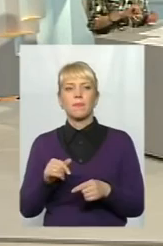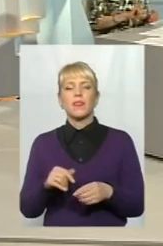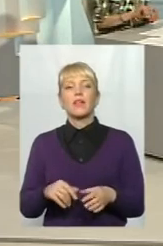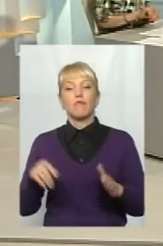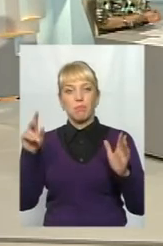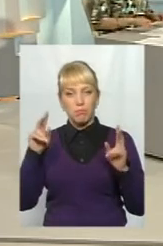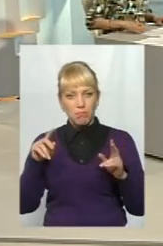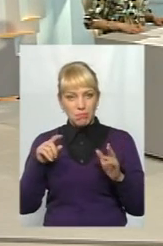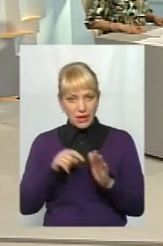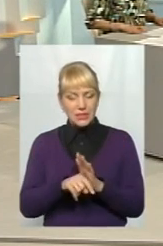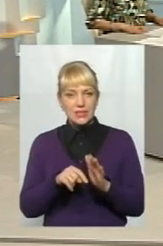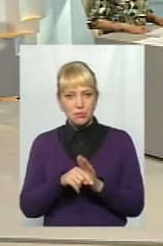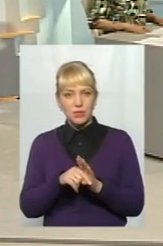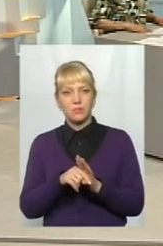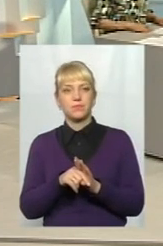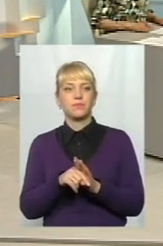принципі,